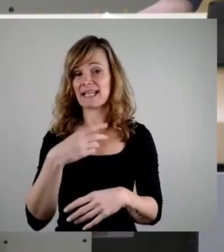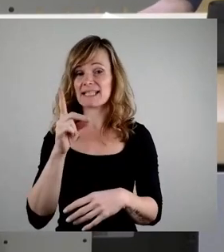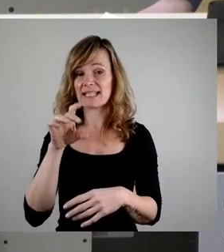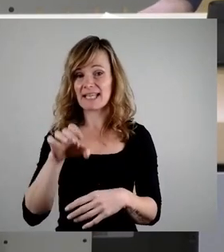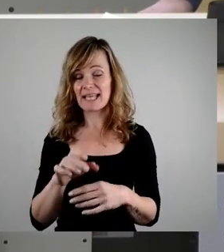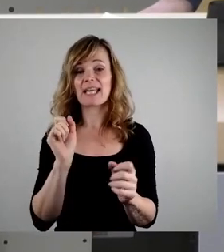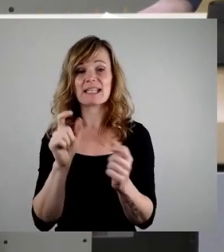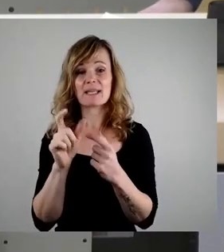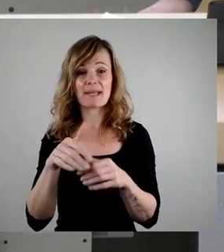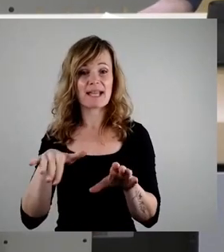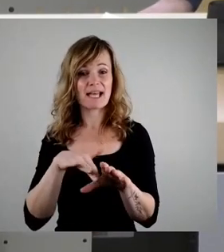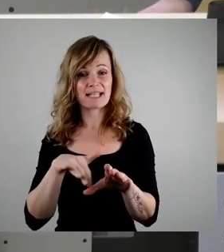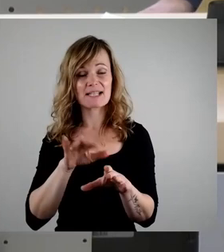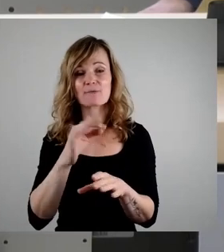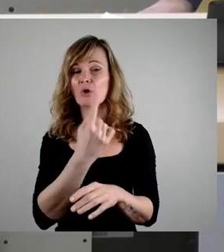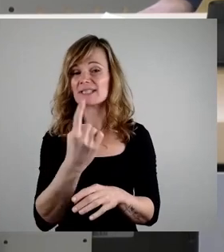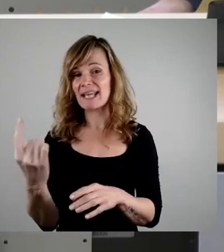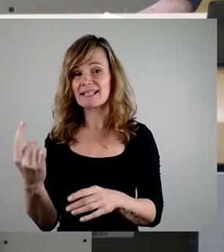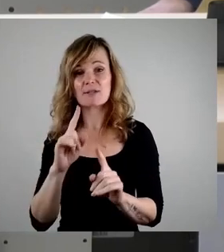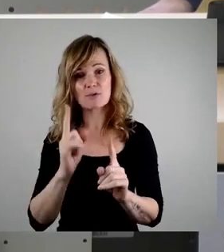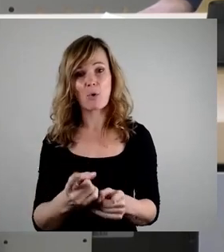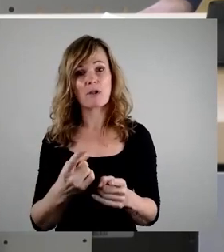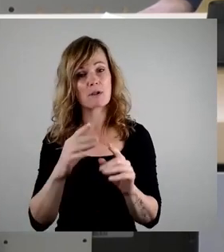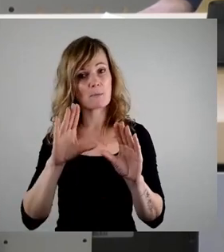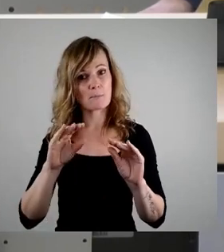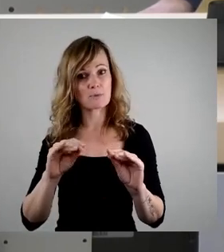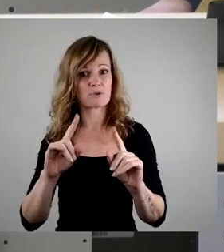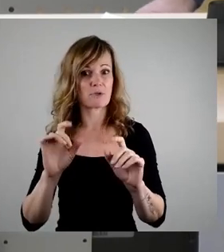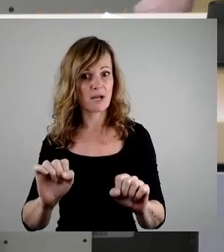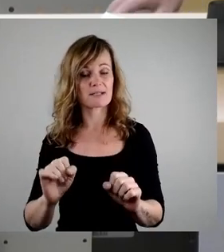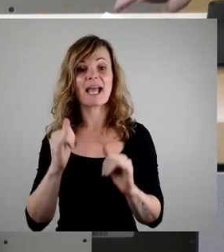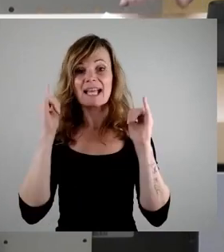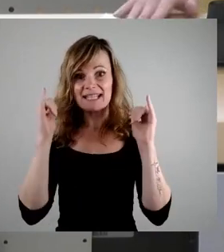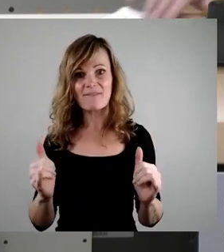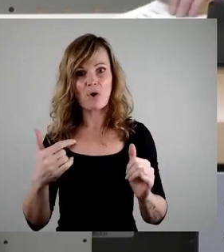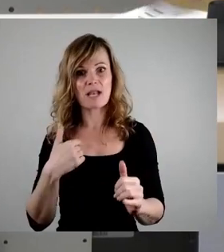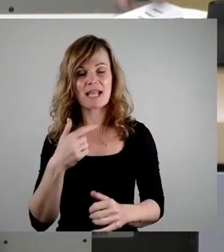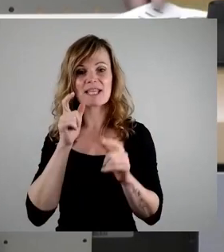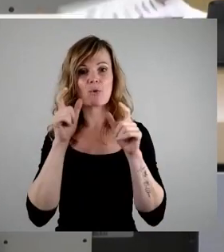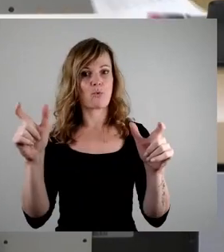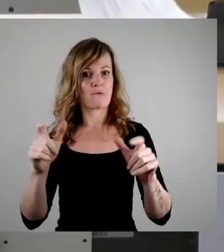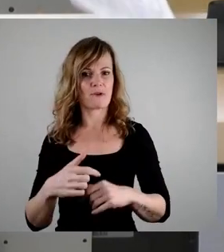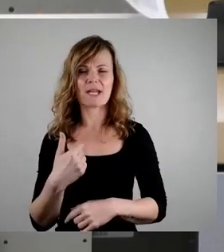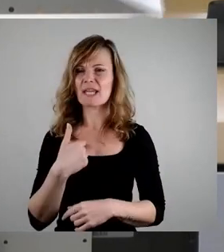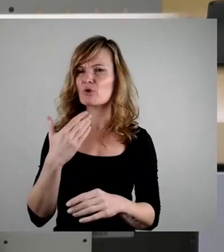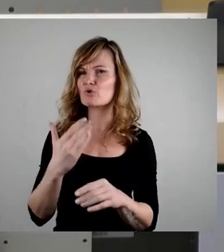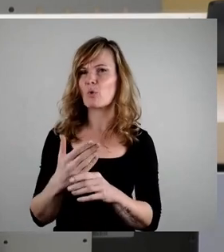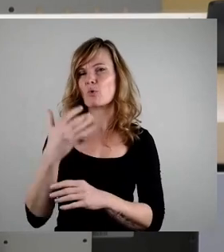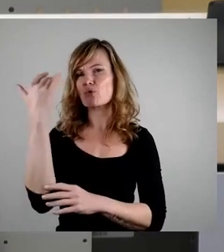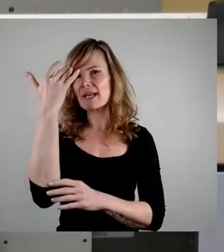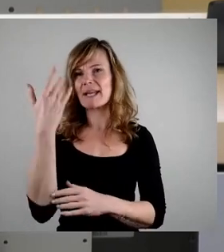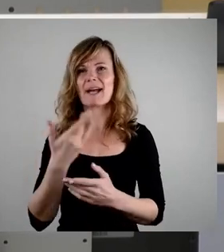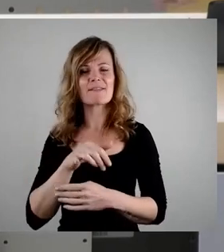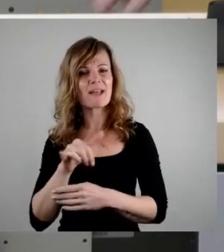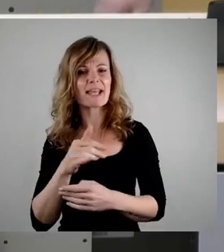-Adressen für jedermann zugänglich zu machen. Jawohl, rufe ich und überlege schon mal, an welchen Stellen es